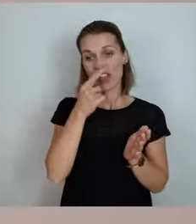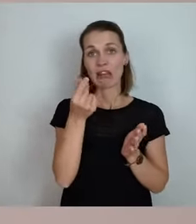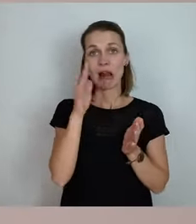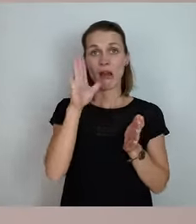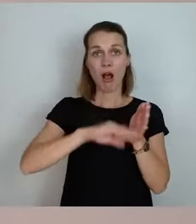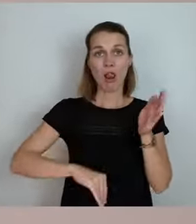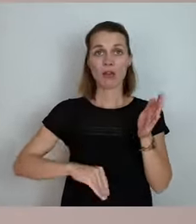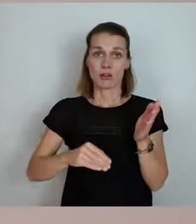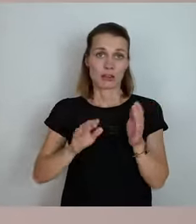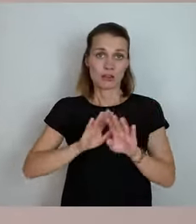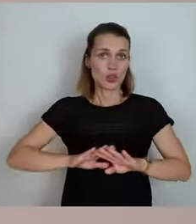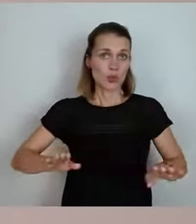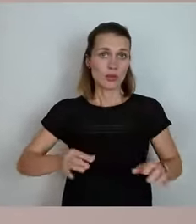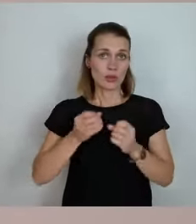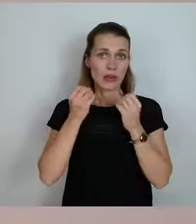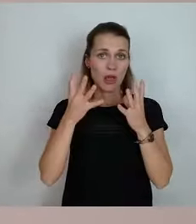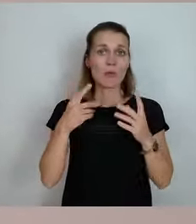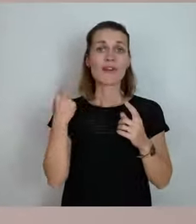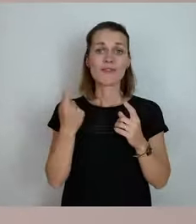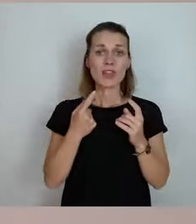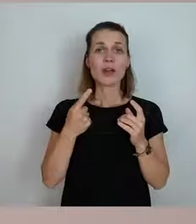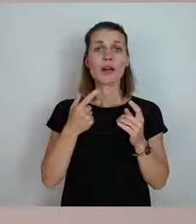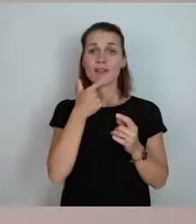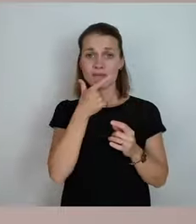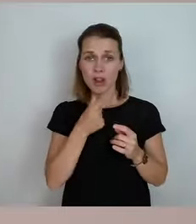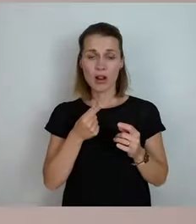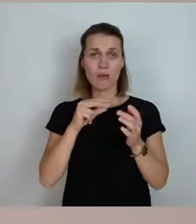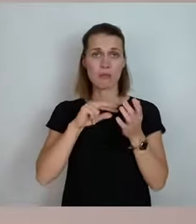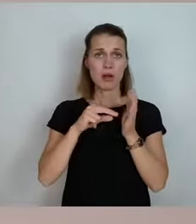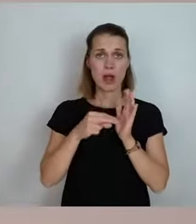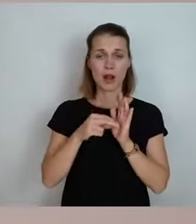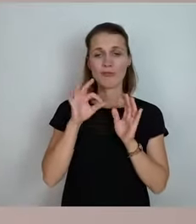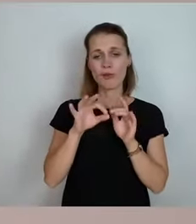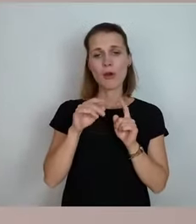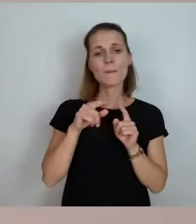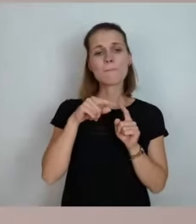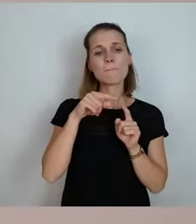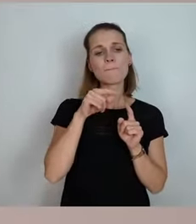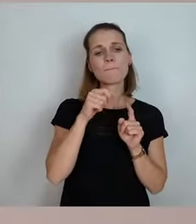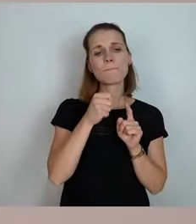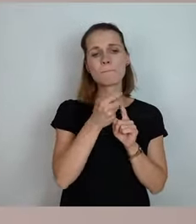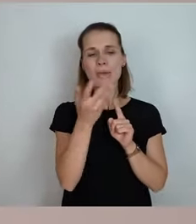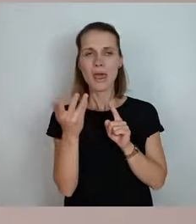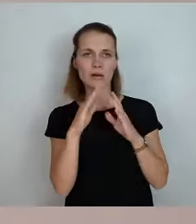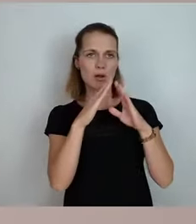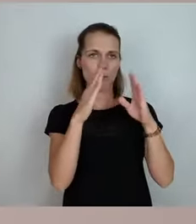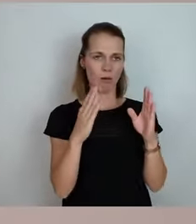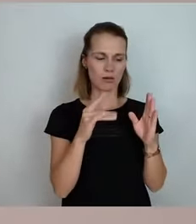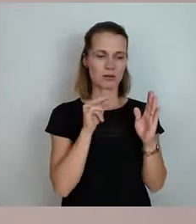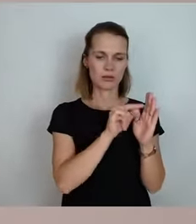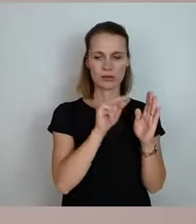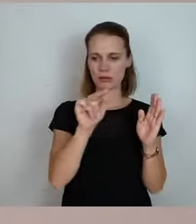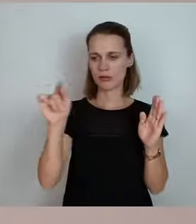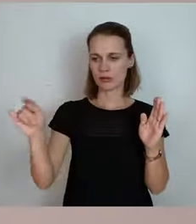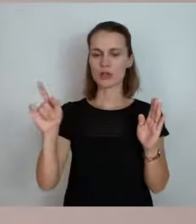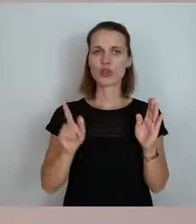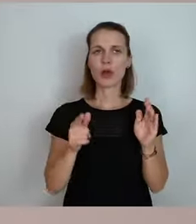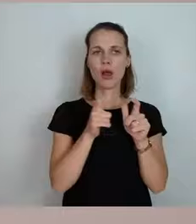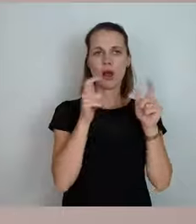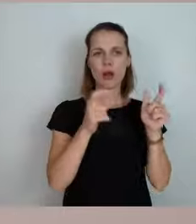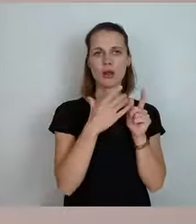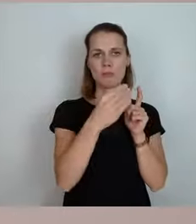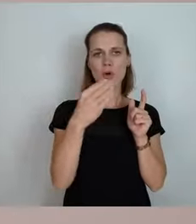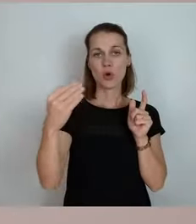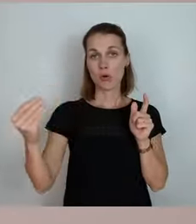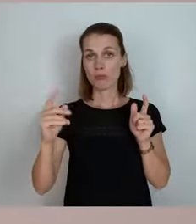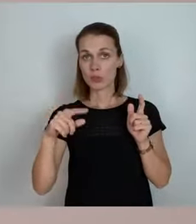also wir planen jetzt, wir wollen jetzt für mehrere Häuser solche Anlagen planen, um dann zu wissen, was es eventuell kostet,